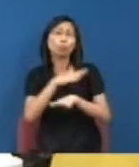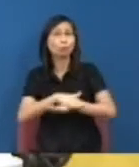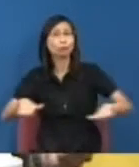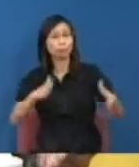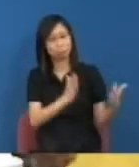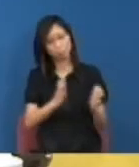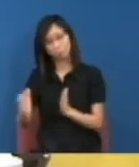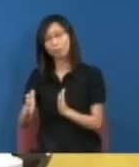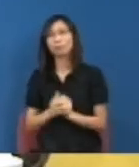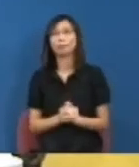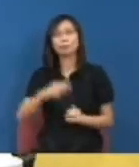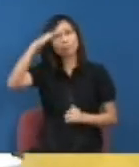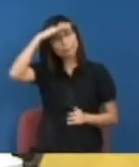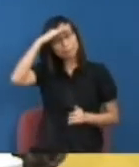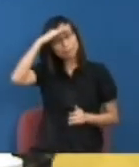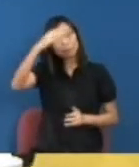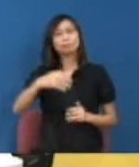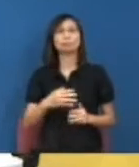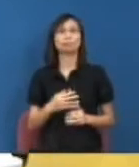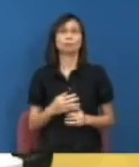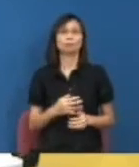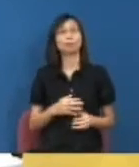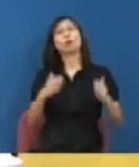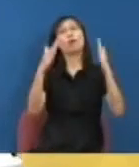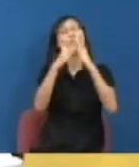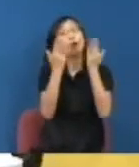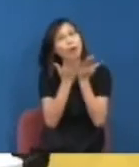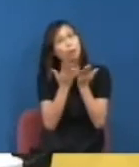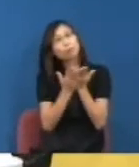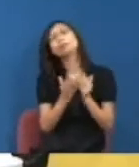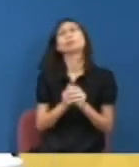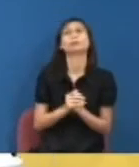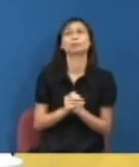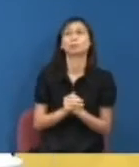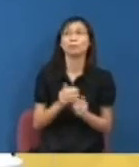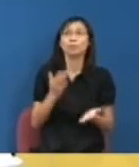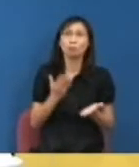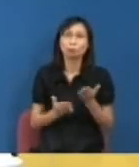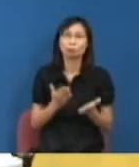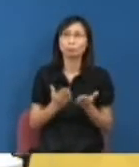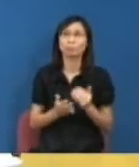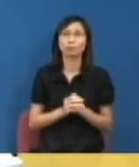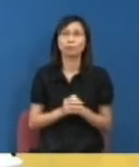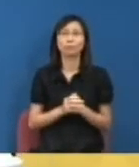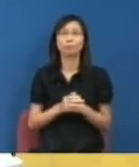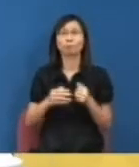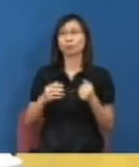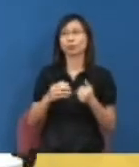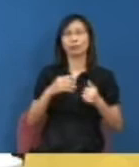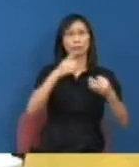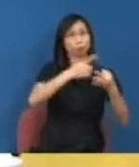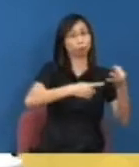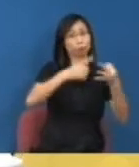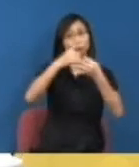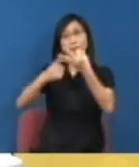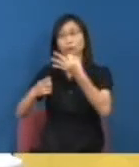方和警察司間那個談判過程又或者是議員的學生學學生他有